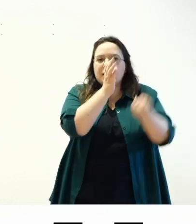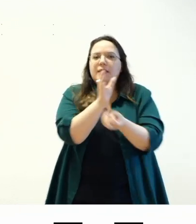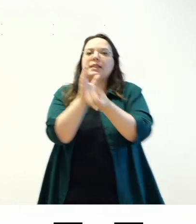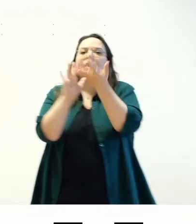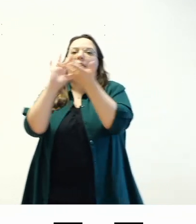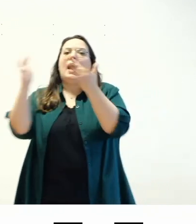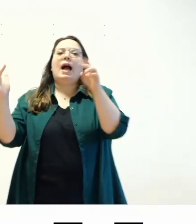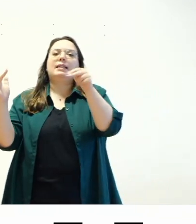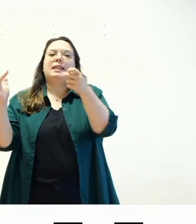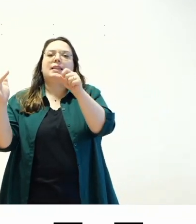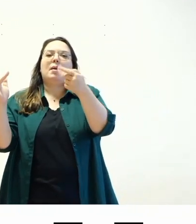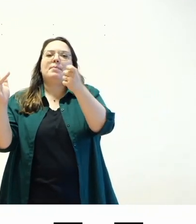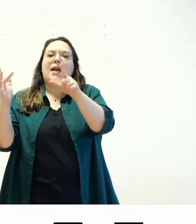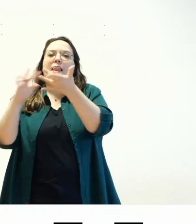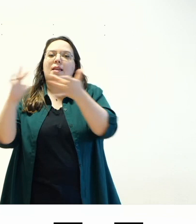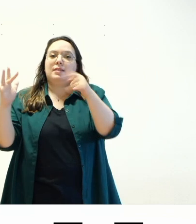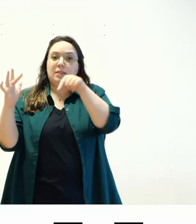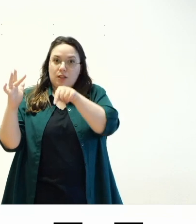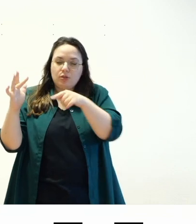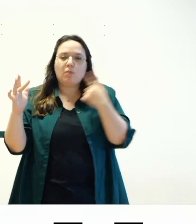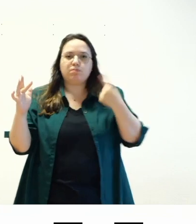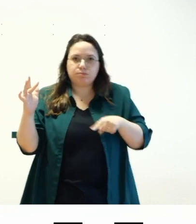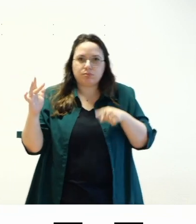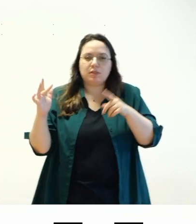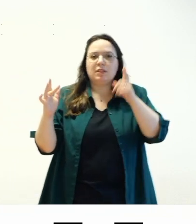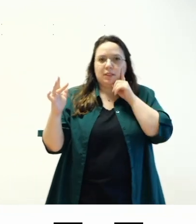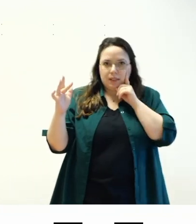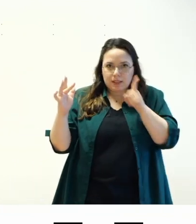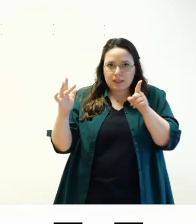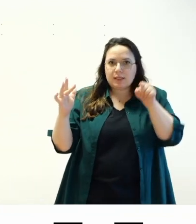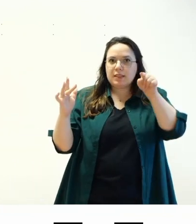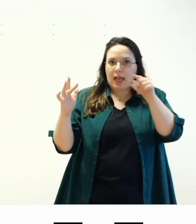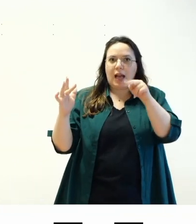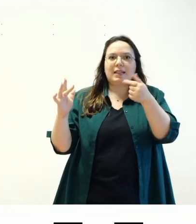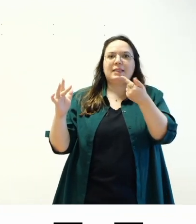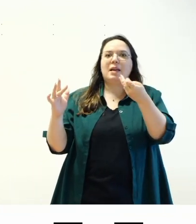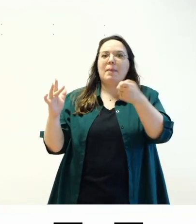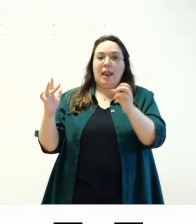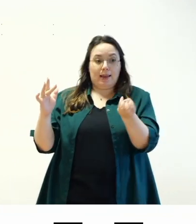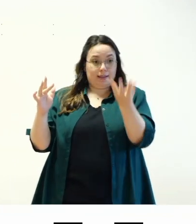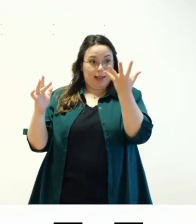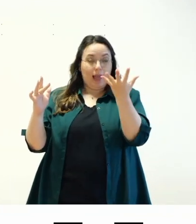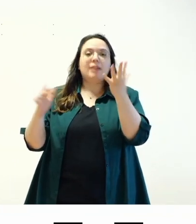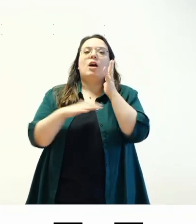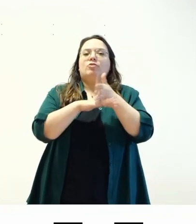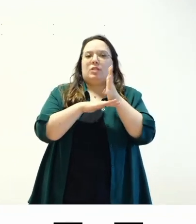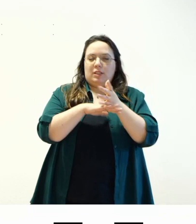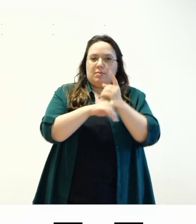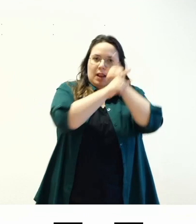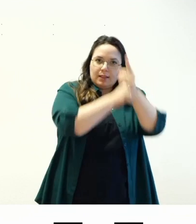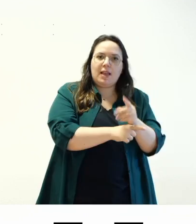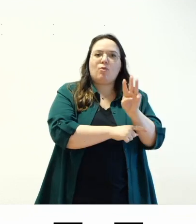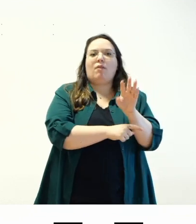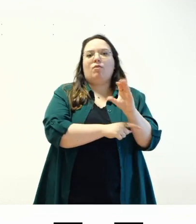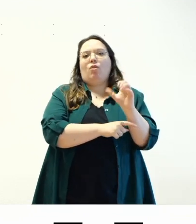ovviamente se l'html che viene creato è accessibile perché rispetta le linee guida del wcag